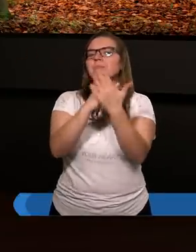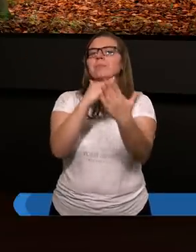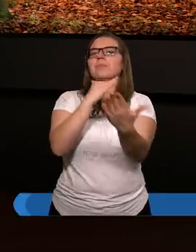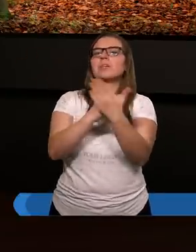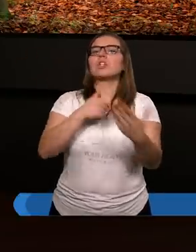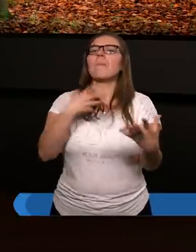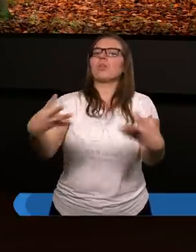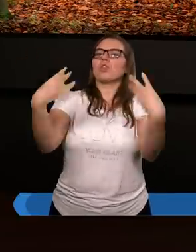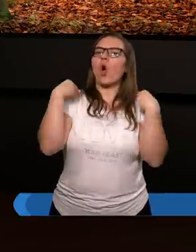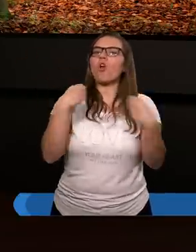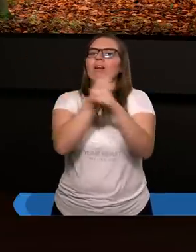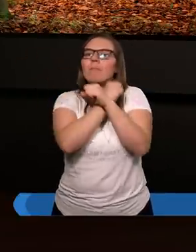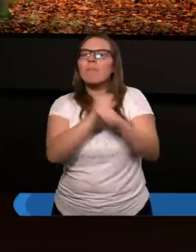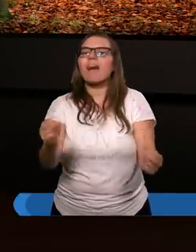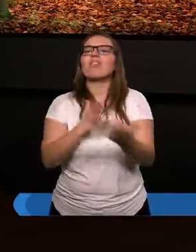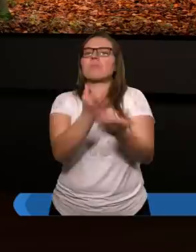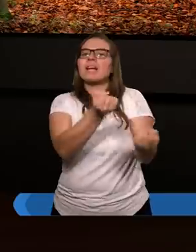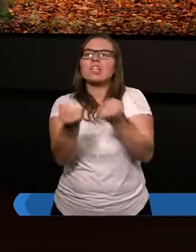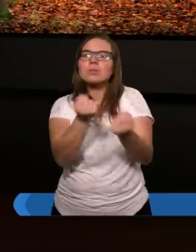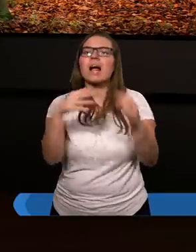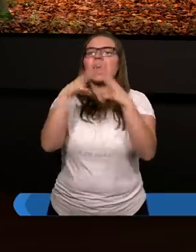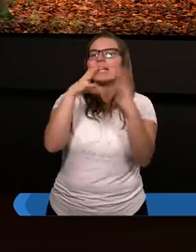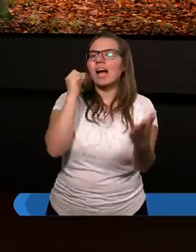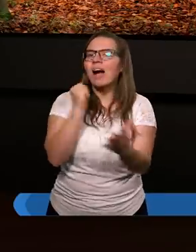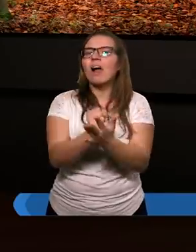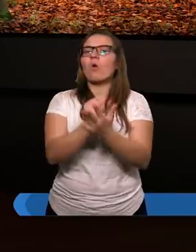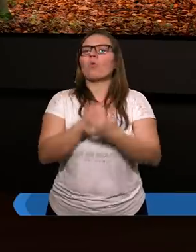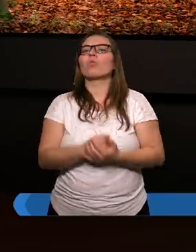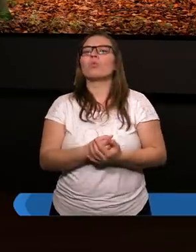żeby dostąpić zbawienia, przestrzymanie się dekalogu.